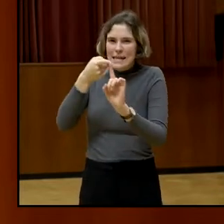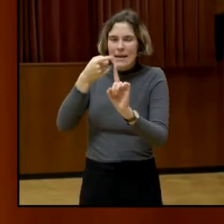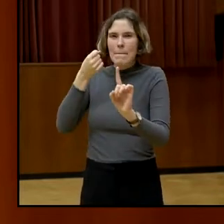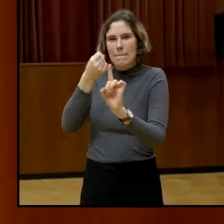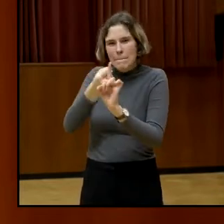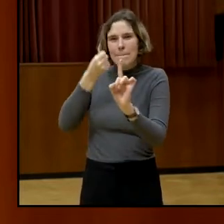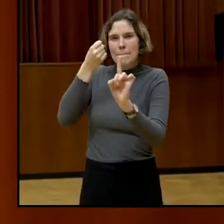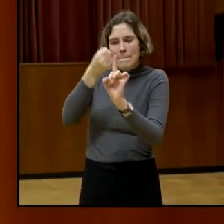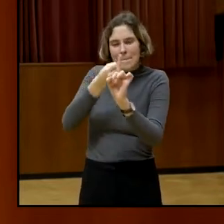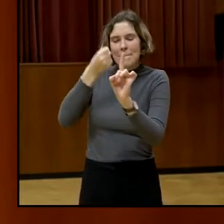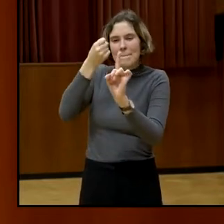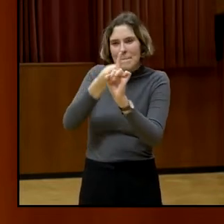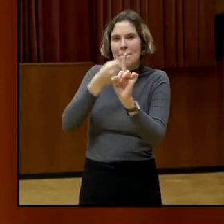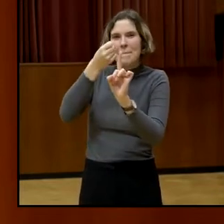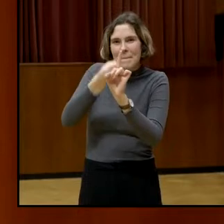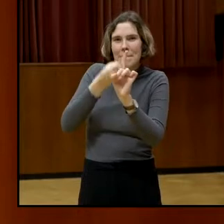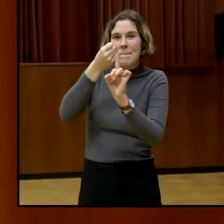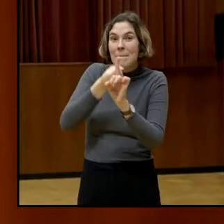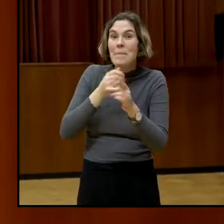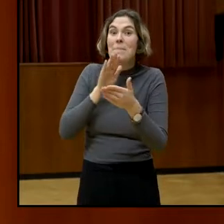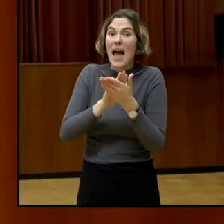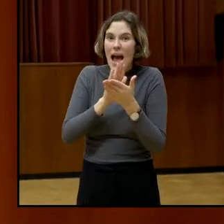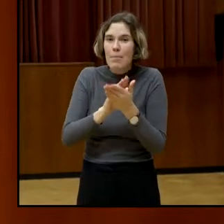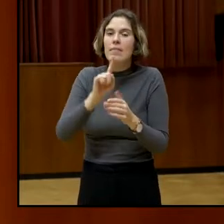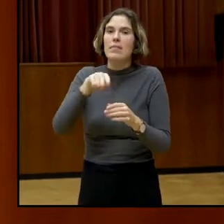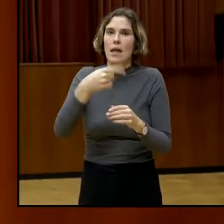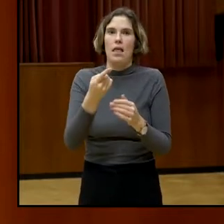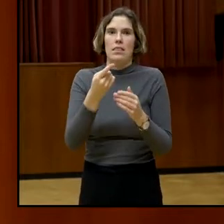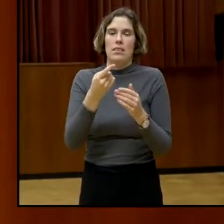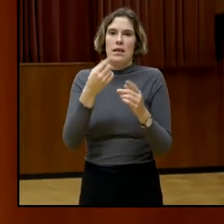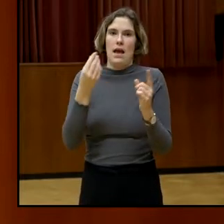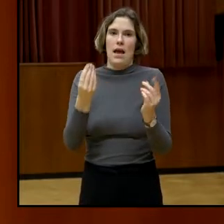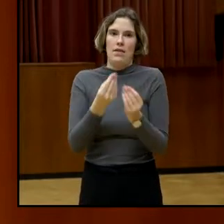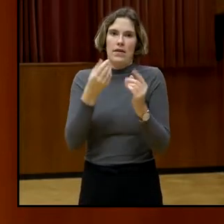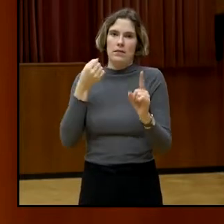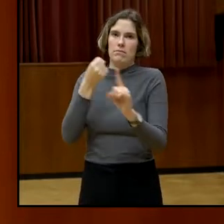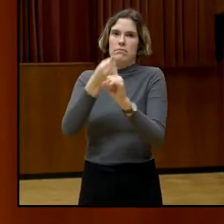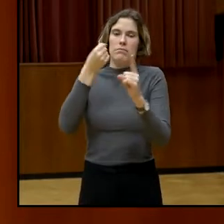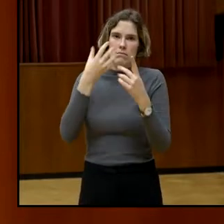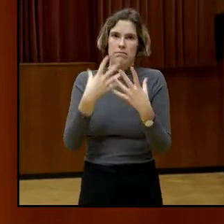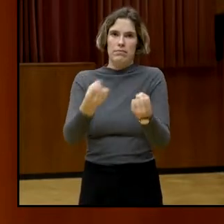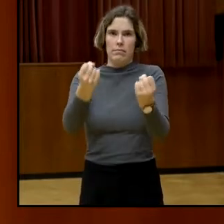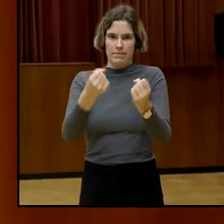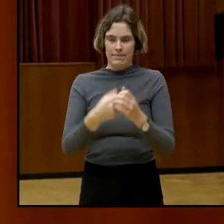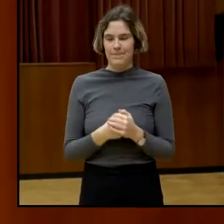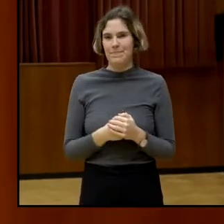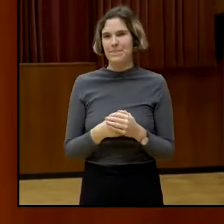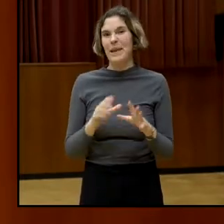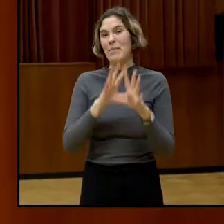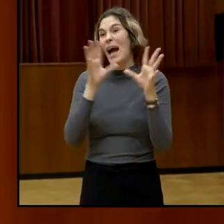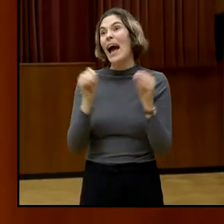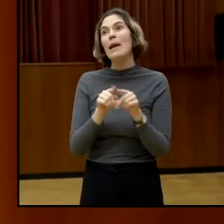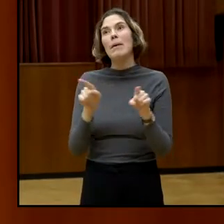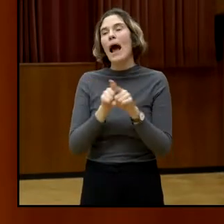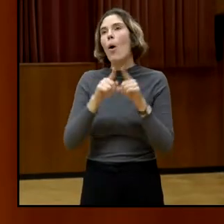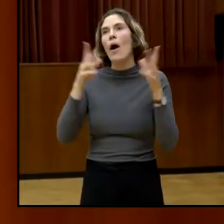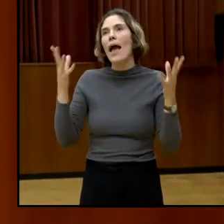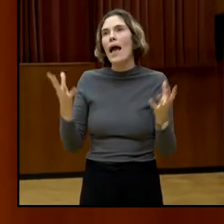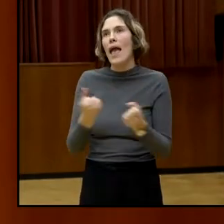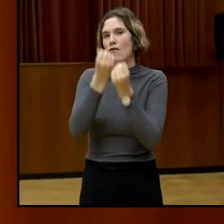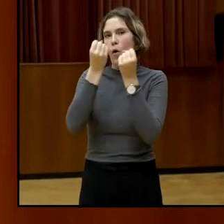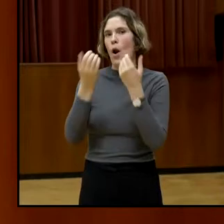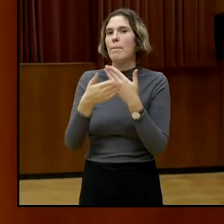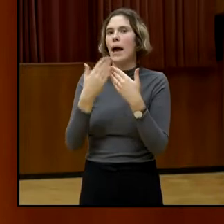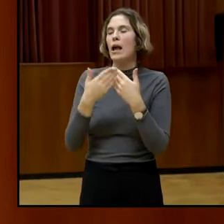muss auch sagen, die Errungenschaften generell, sozusagen zum Beispiel das Wahlrecht für Frauen gibt es seit